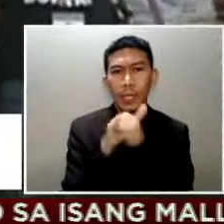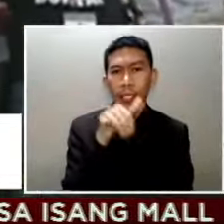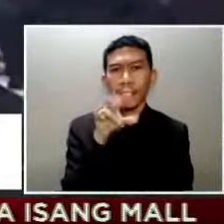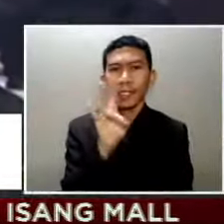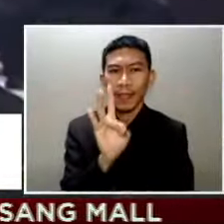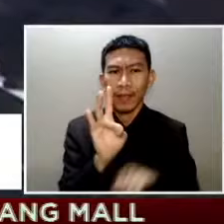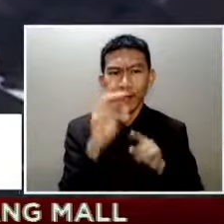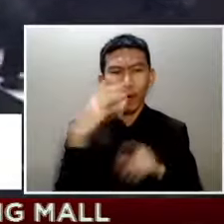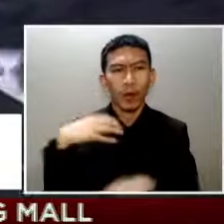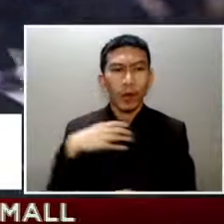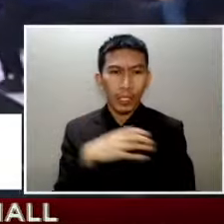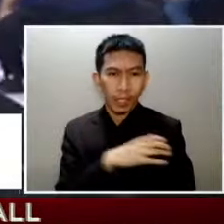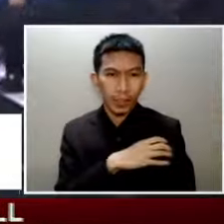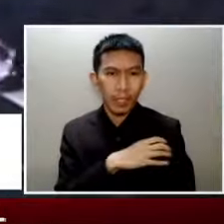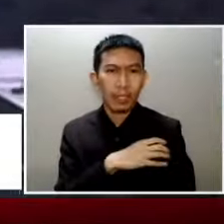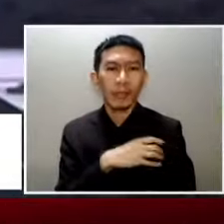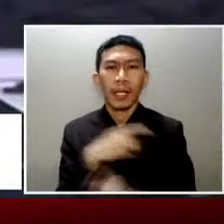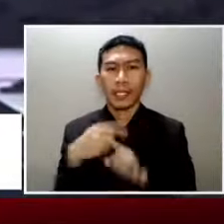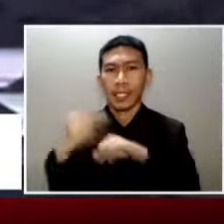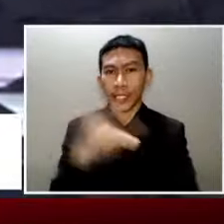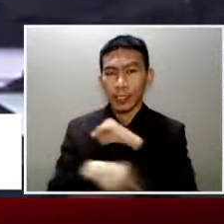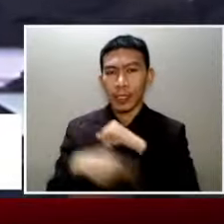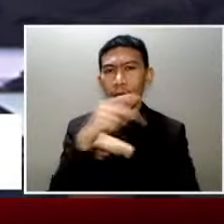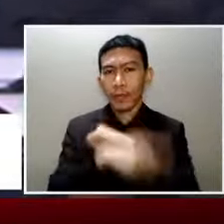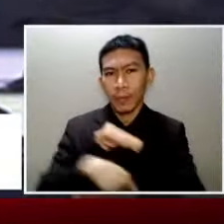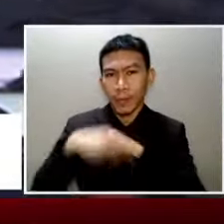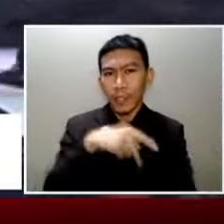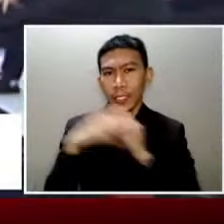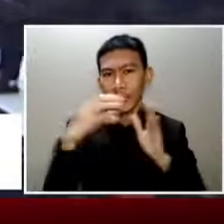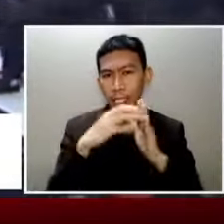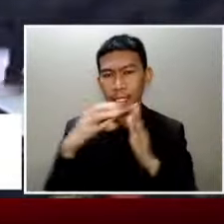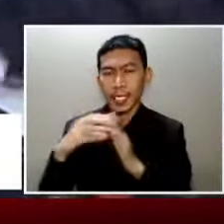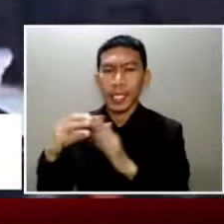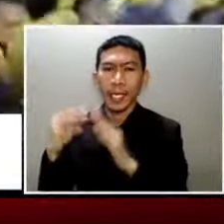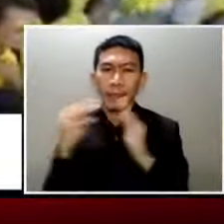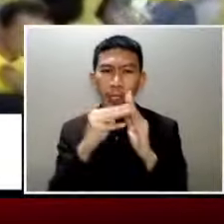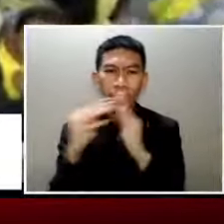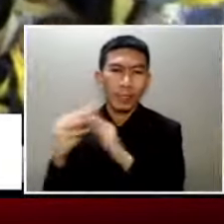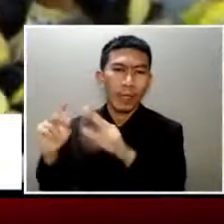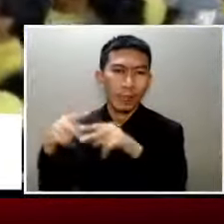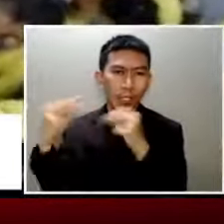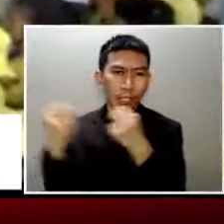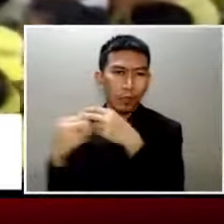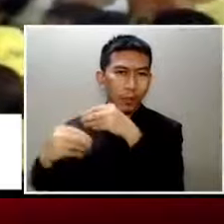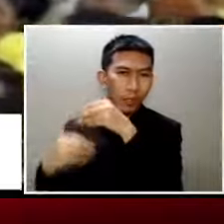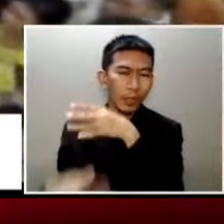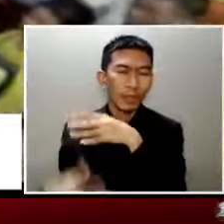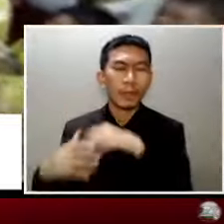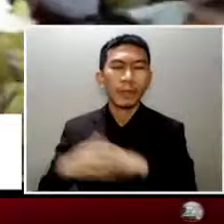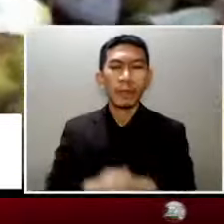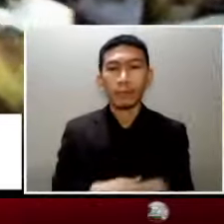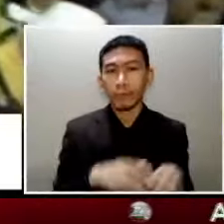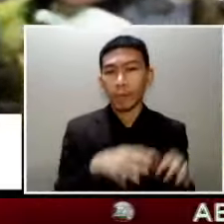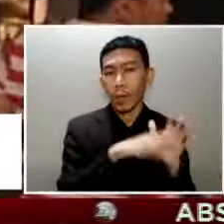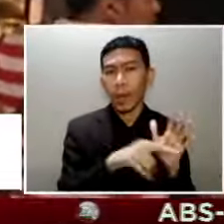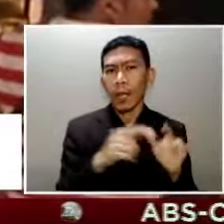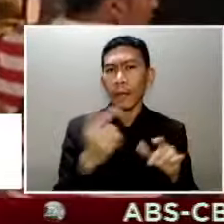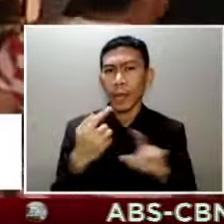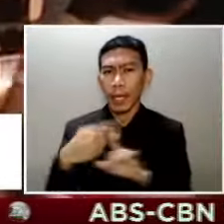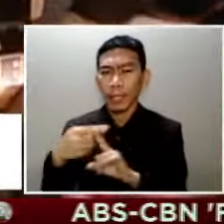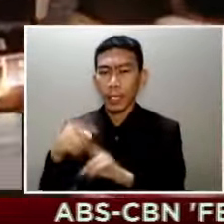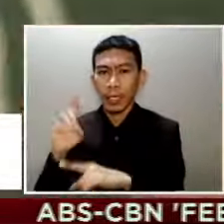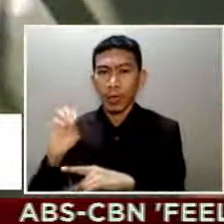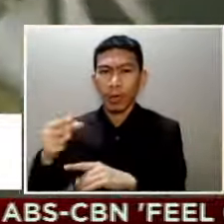sa congressmen at regional provincial city at municipal positions Ayon sa Comelec at Department of Health